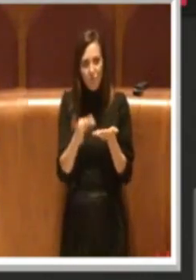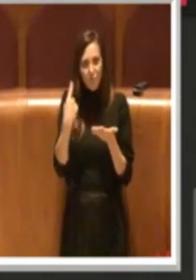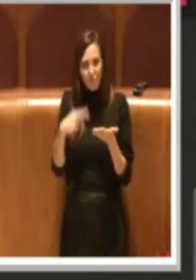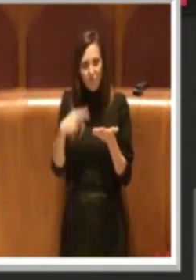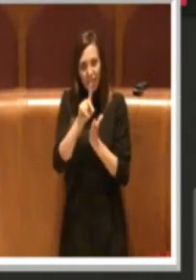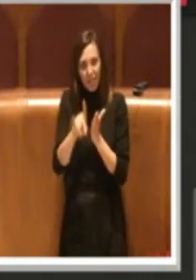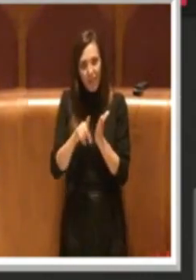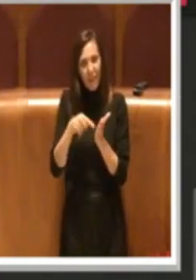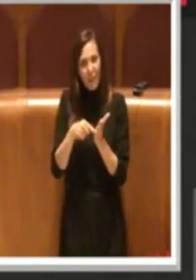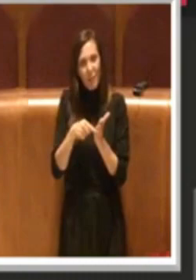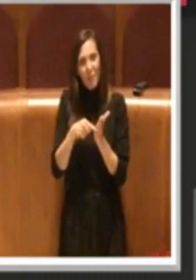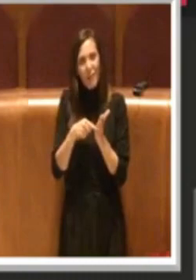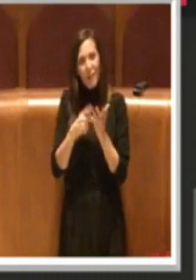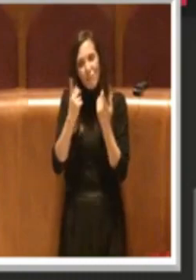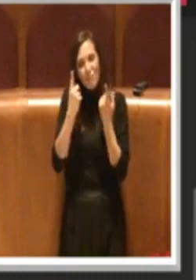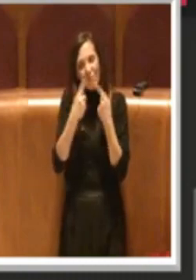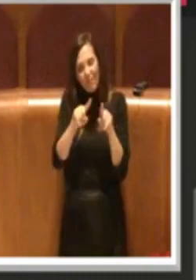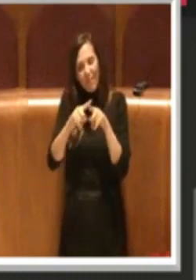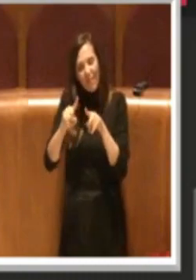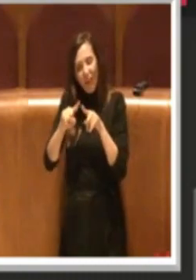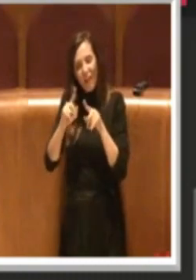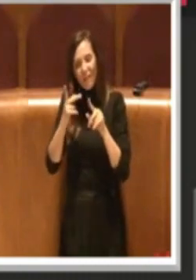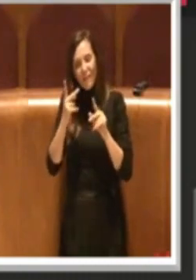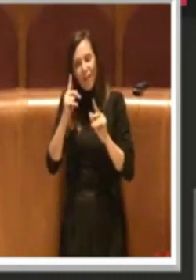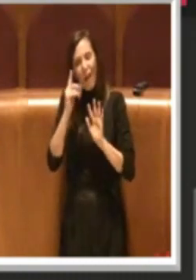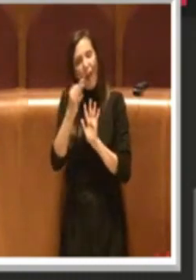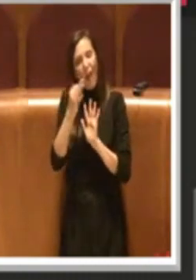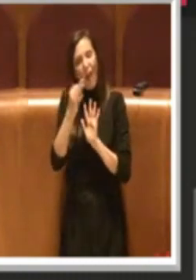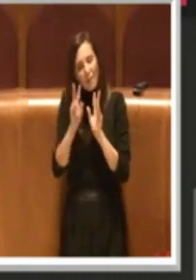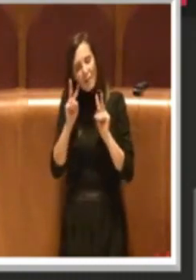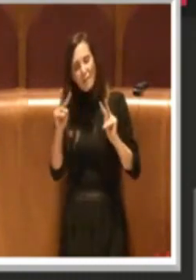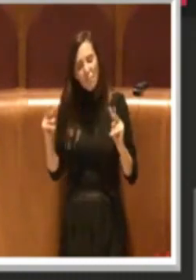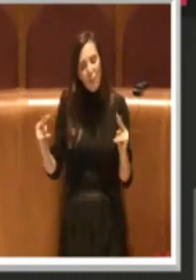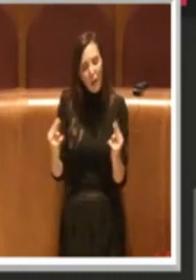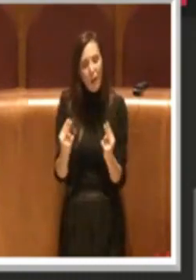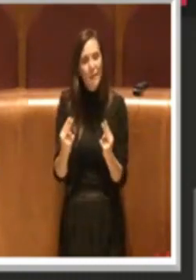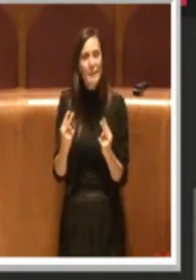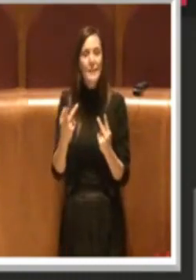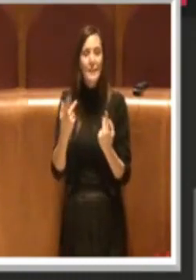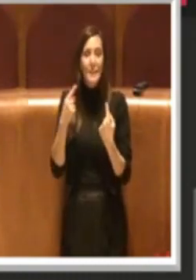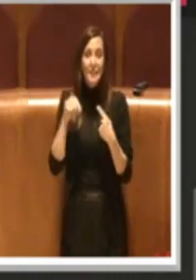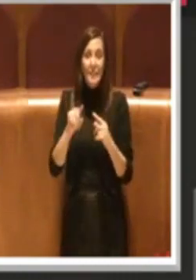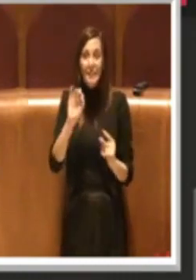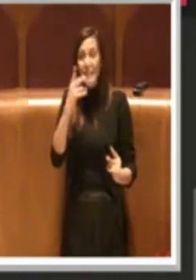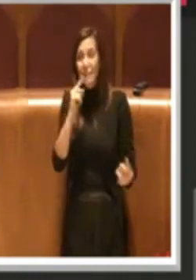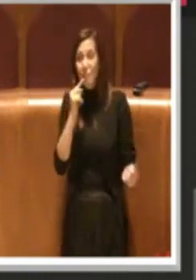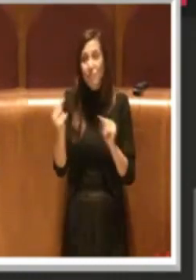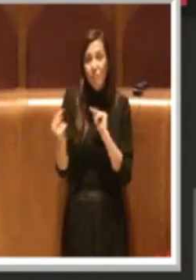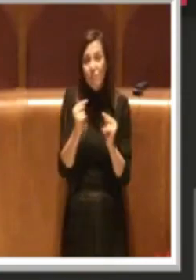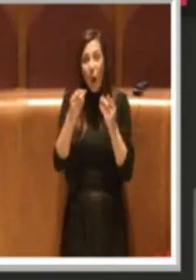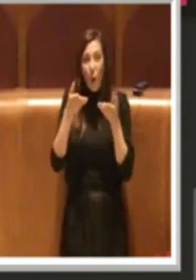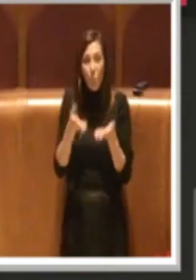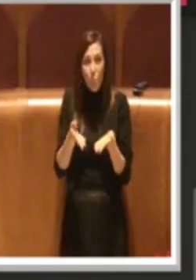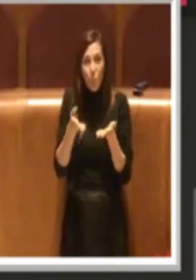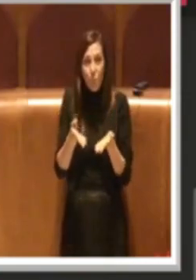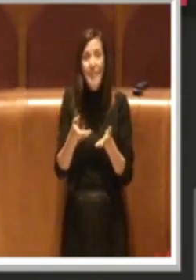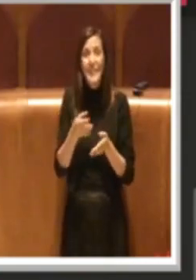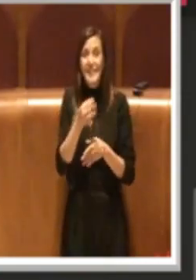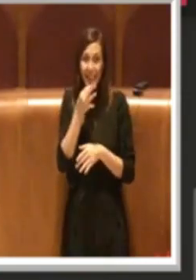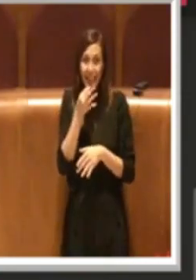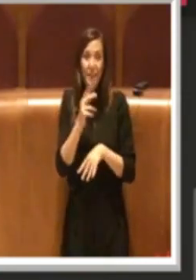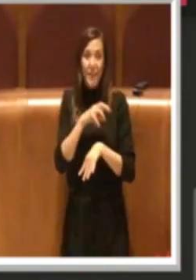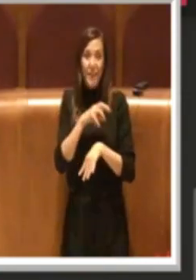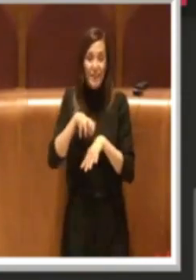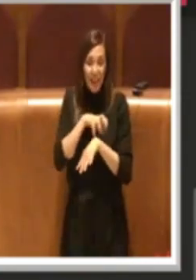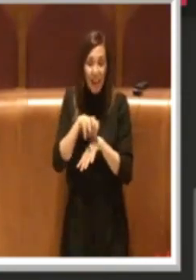Un aspetto è quello della ammissibilità della delibera, ma se siamo qui a discuterla, evidentemente il segretariato non ha